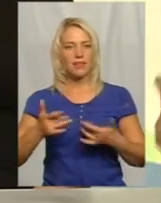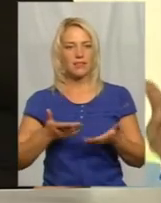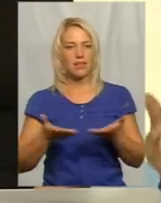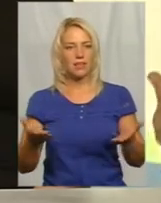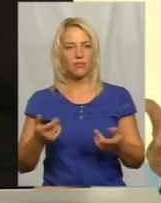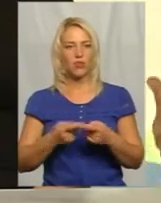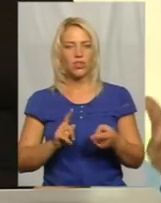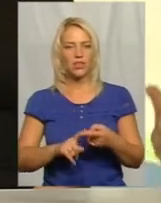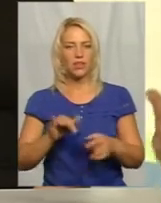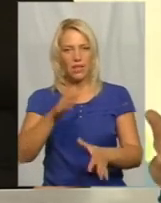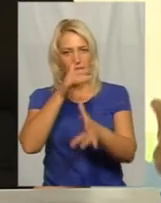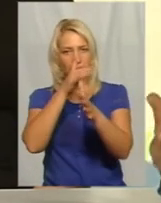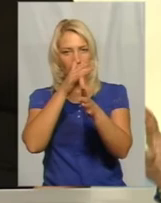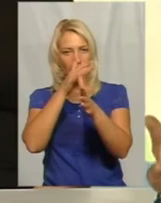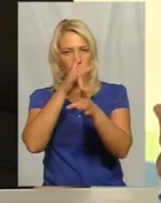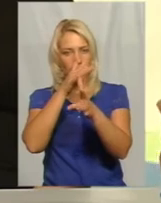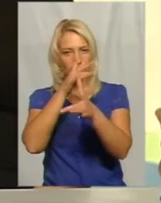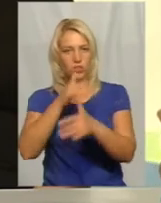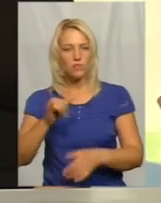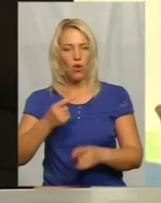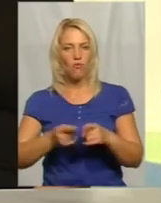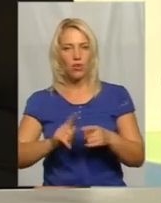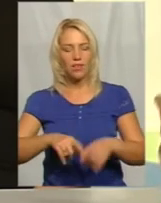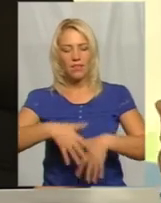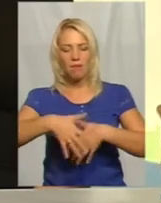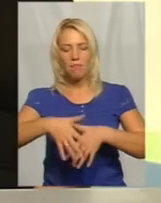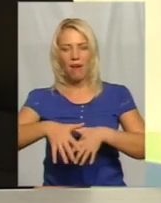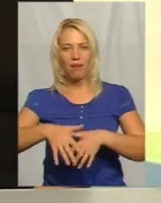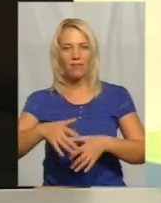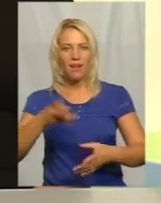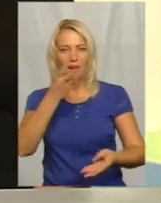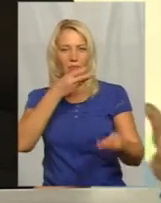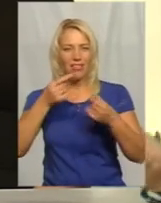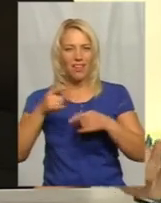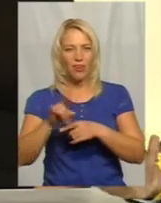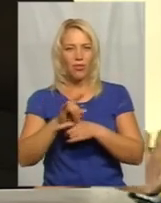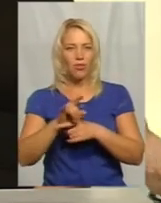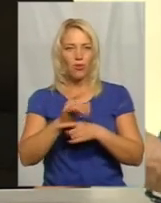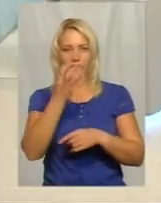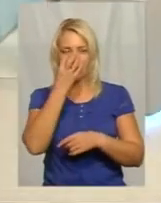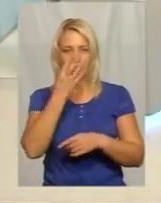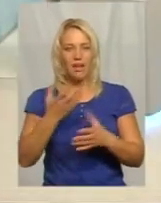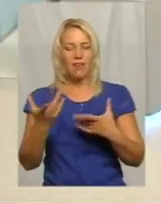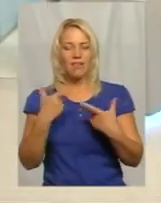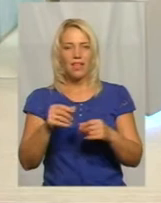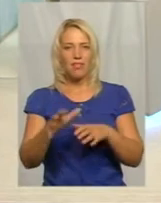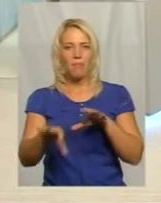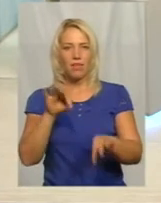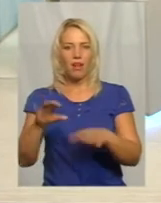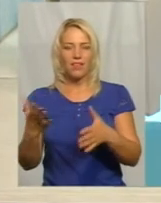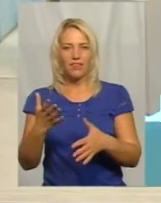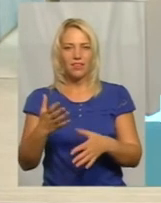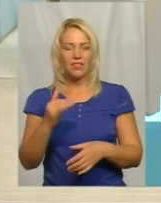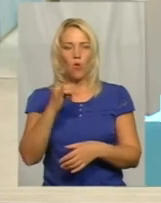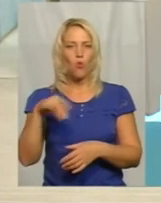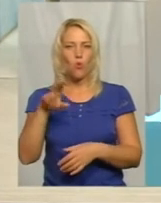скоморошечничество, ось цей парад патологій, де набирають якихось уродців, і вони розіграють